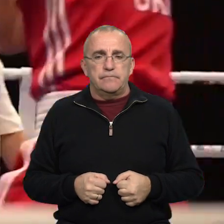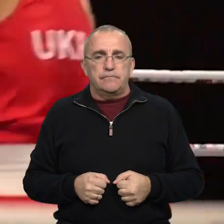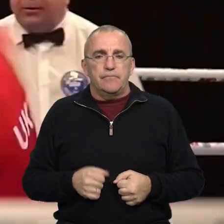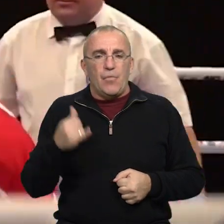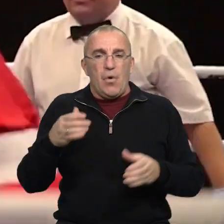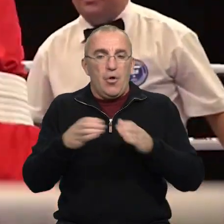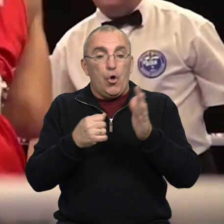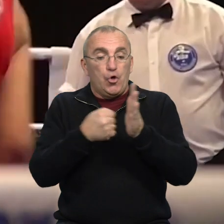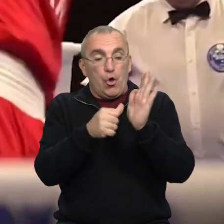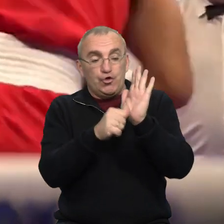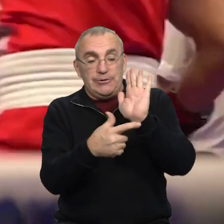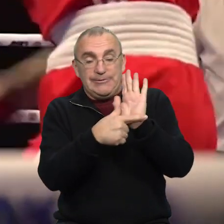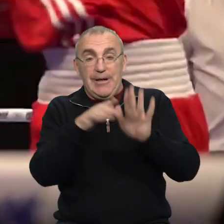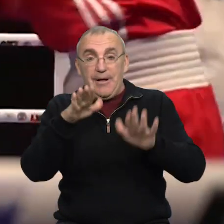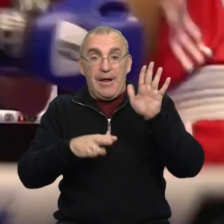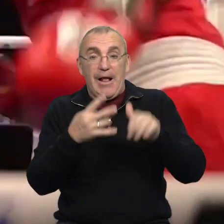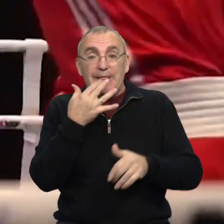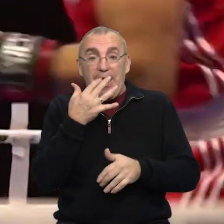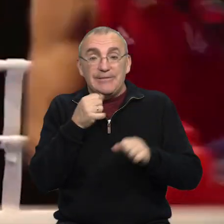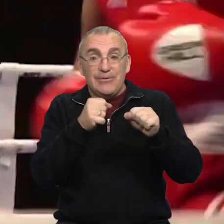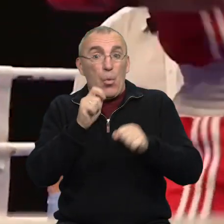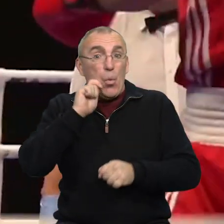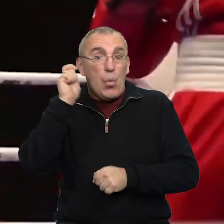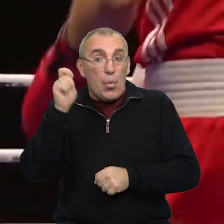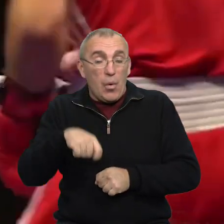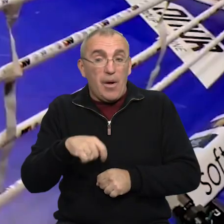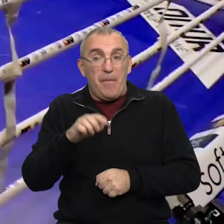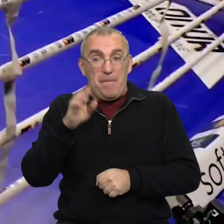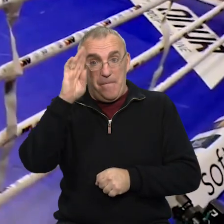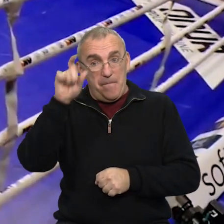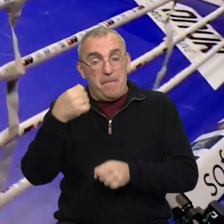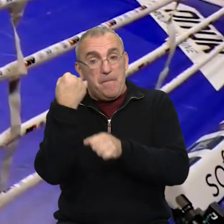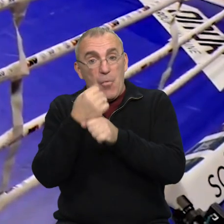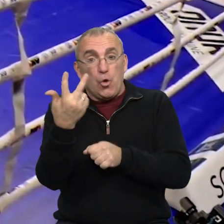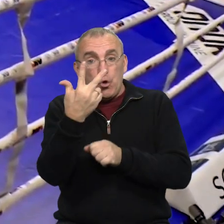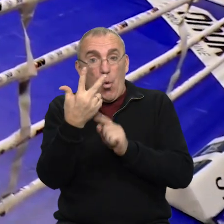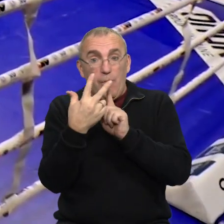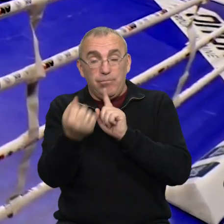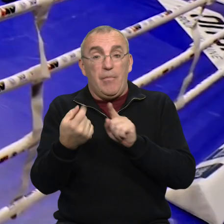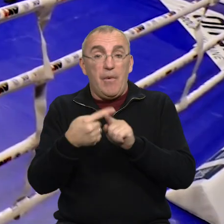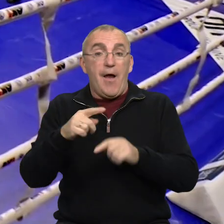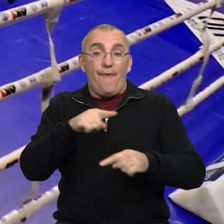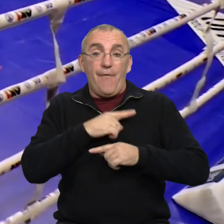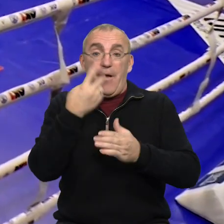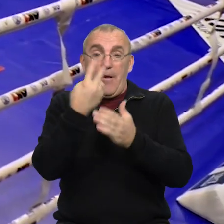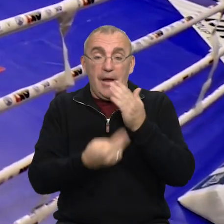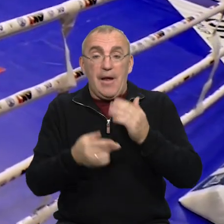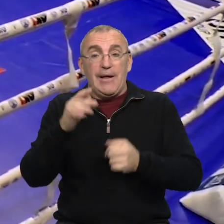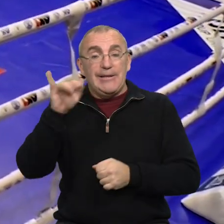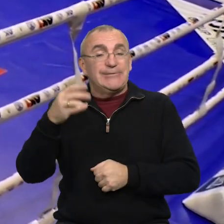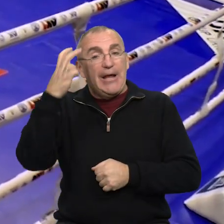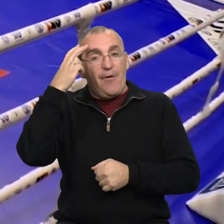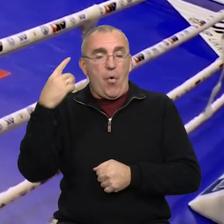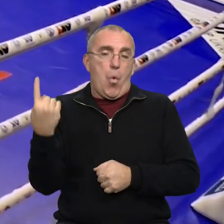У категорії до 67 кілограмів на національному чемпіонаті України Бозоробой Матякубов переміг трьох суперників. У фіналі програв Ельвіну